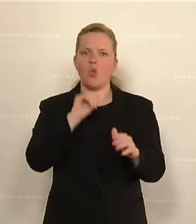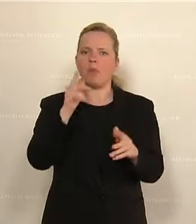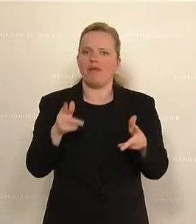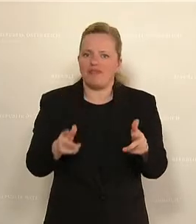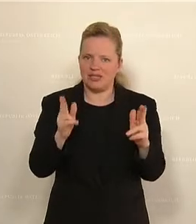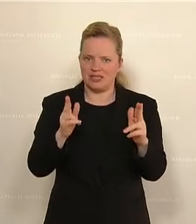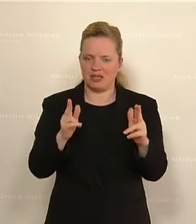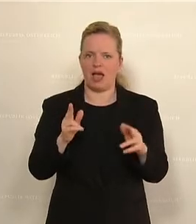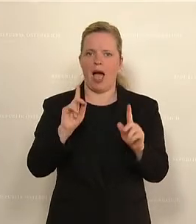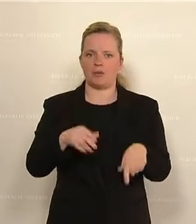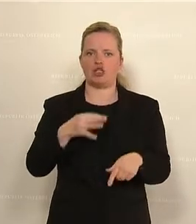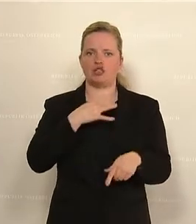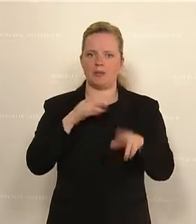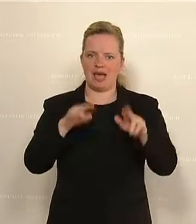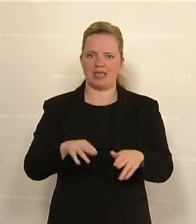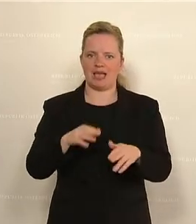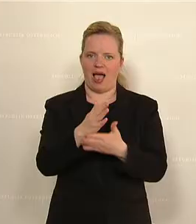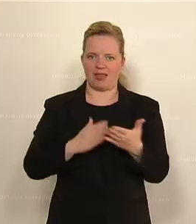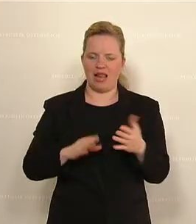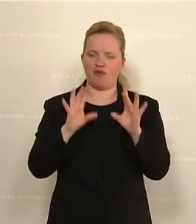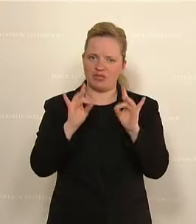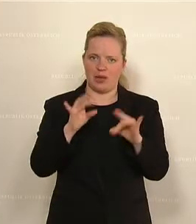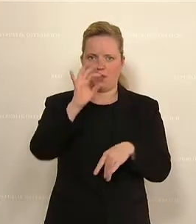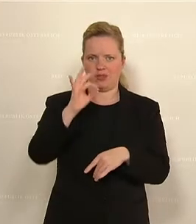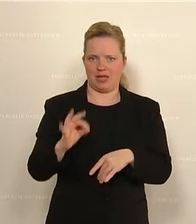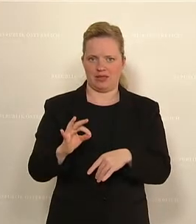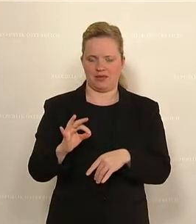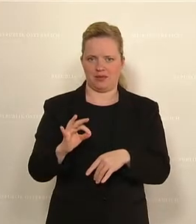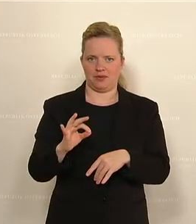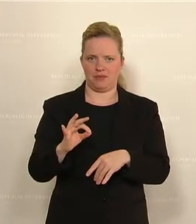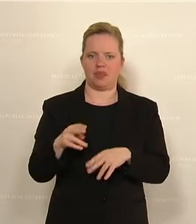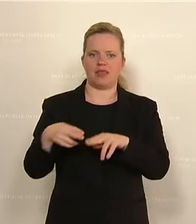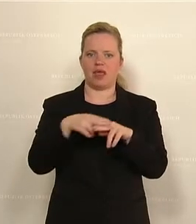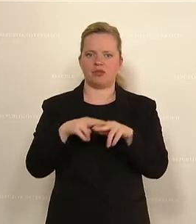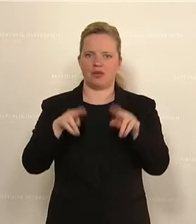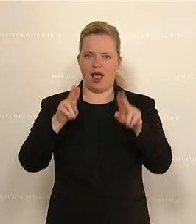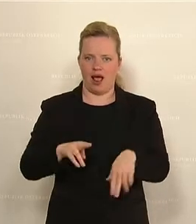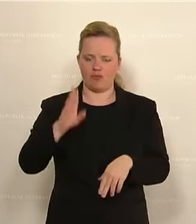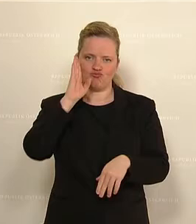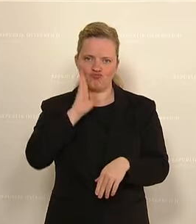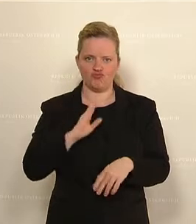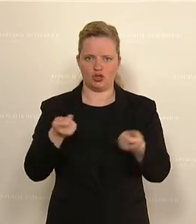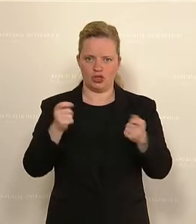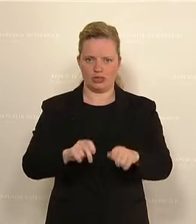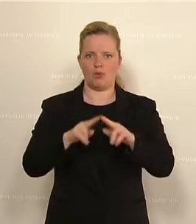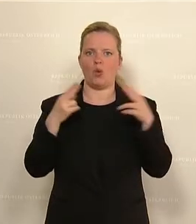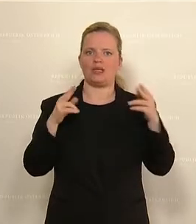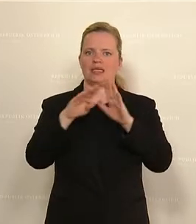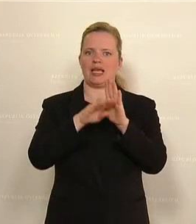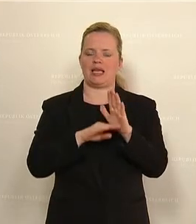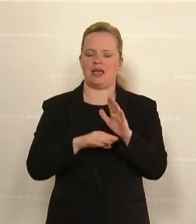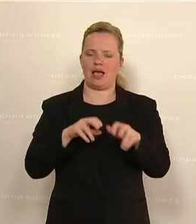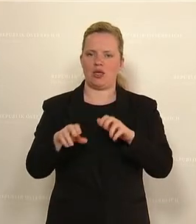Stimmrechtsanteil von 10 Prozent. Der Nationalrat wolle beschließen, die Bundesregierung wird